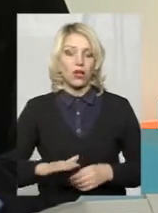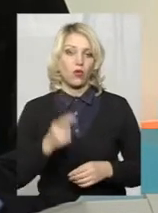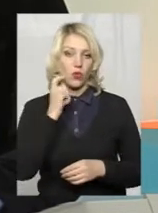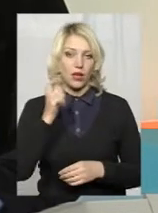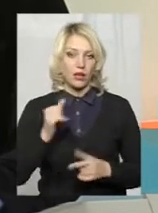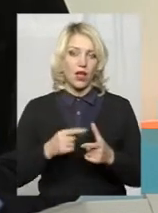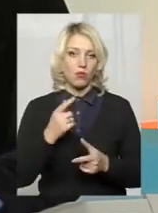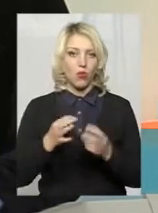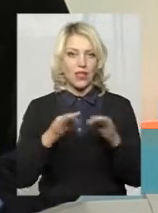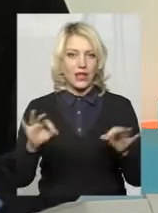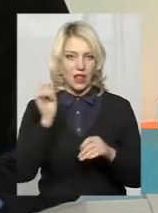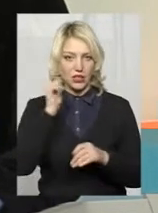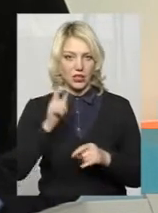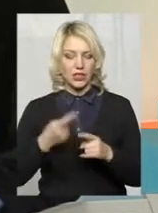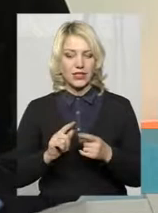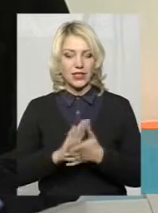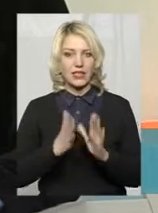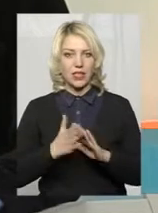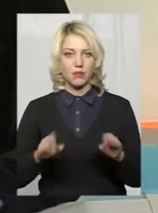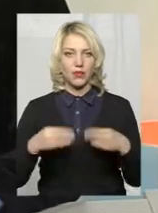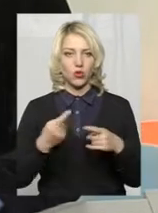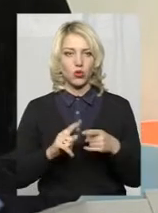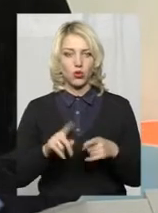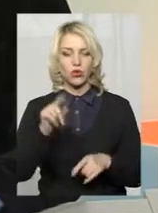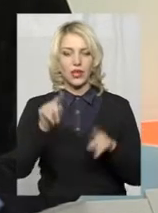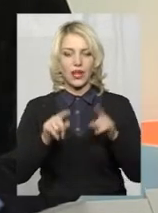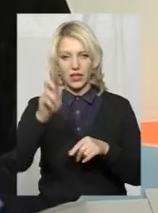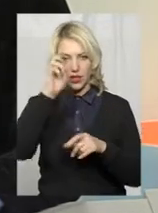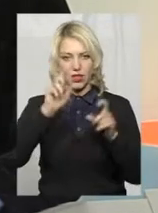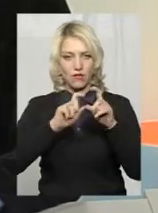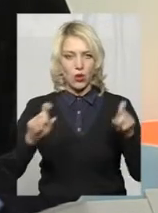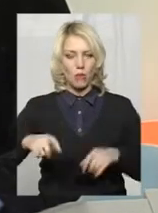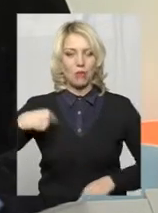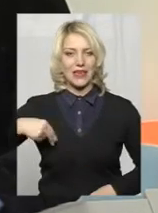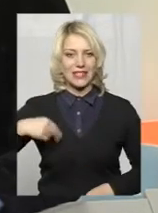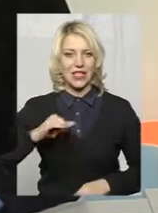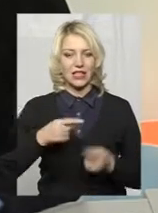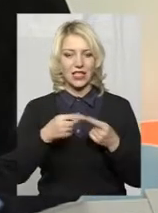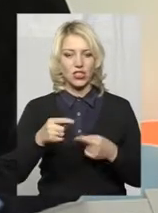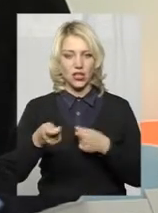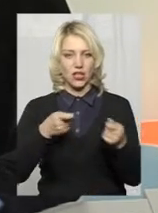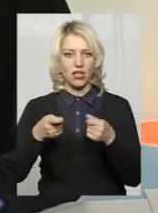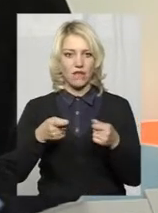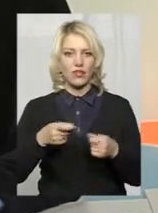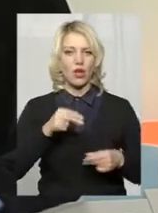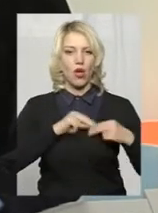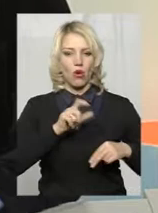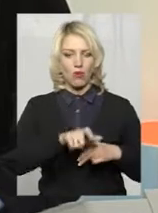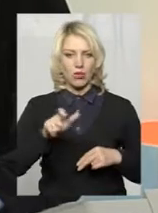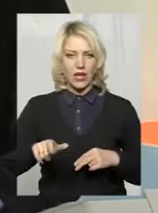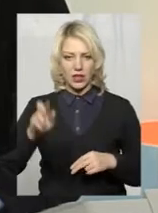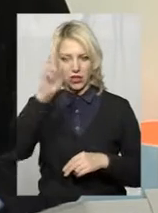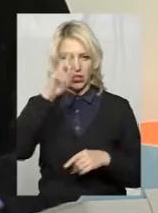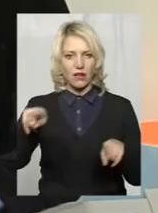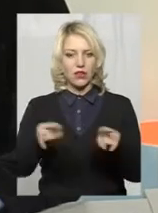Цей стан проводить до того, що деякі державні органи, зокрема президент і ще інші керівні посади в державі, а також військове